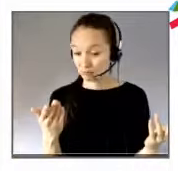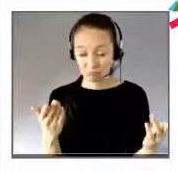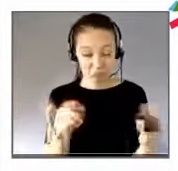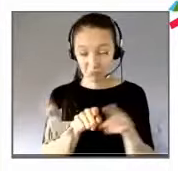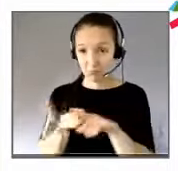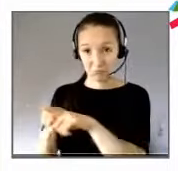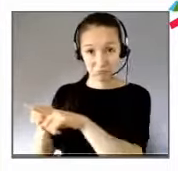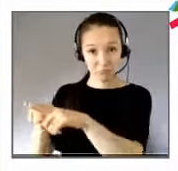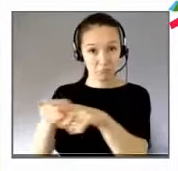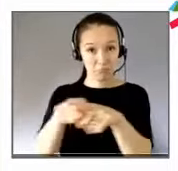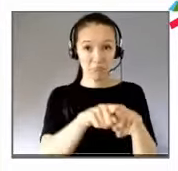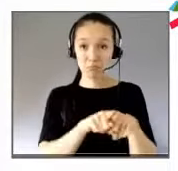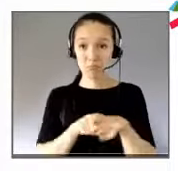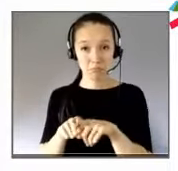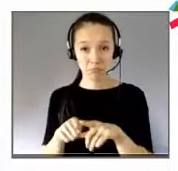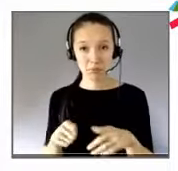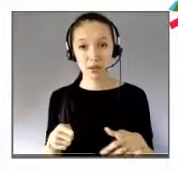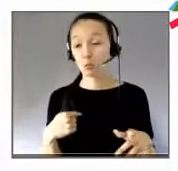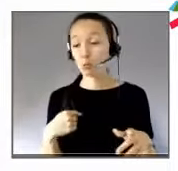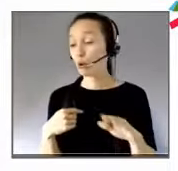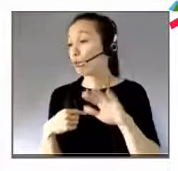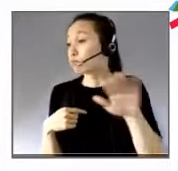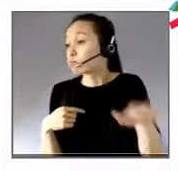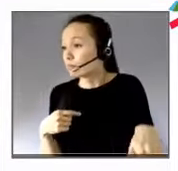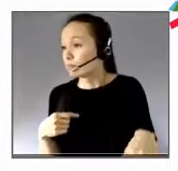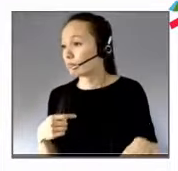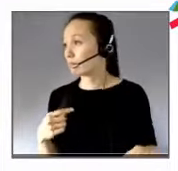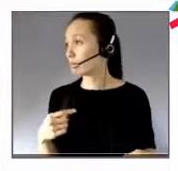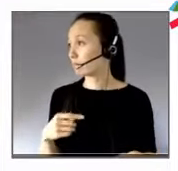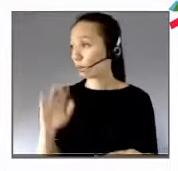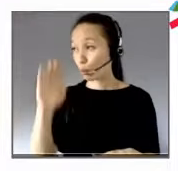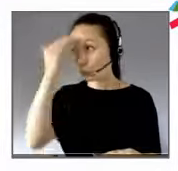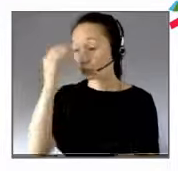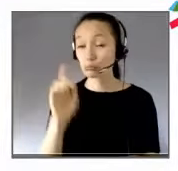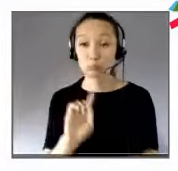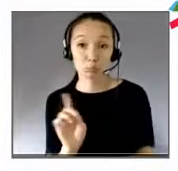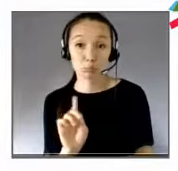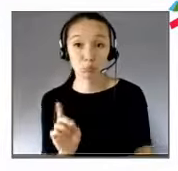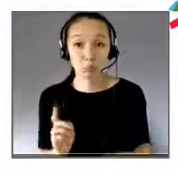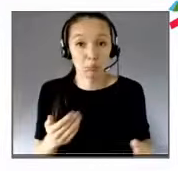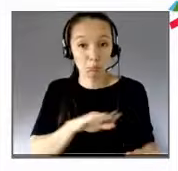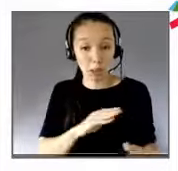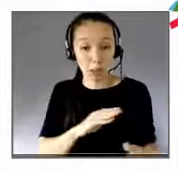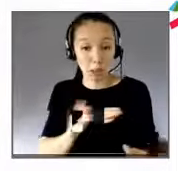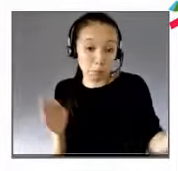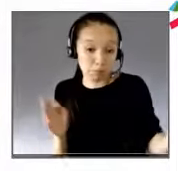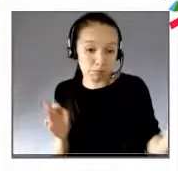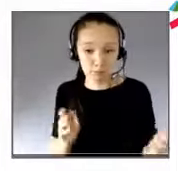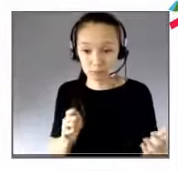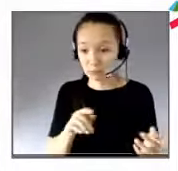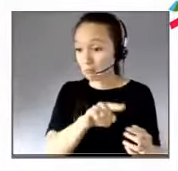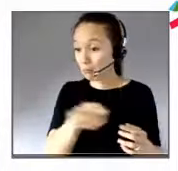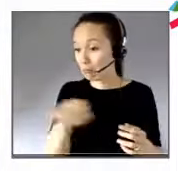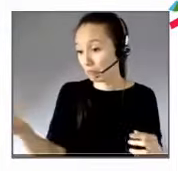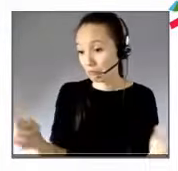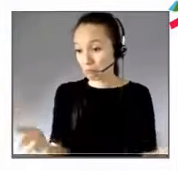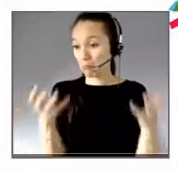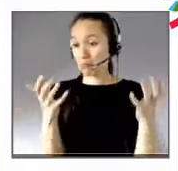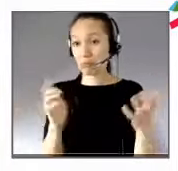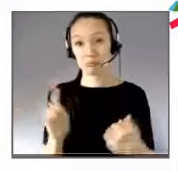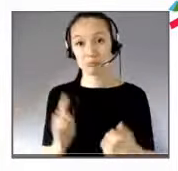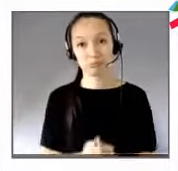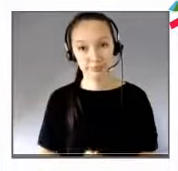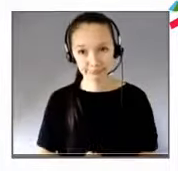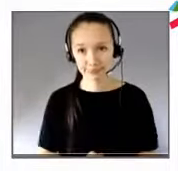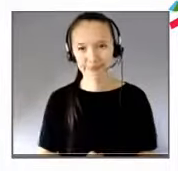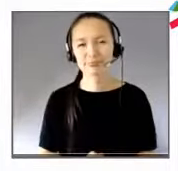très vite l'indifférence et c'est l'absence de reconnaissance. Donc quand on ne peut plus distinguer les choses, faire émerger des